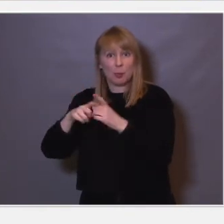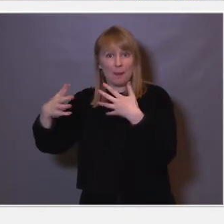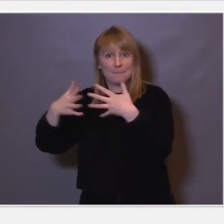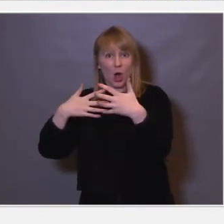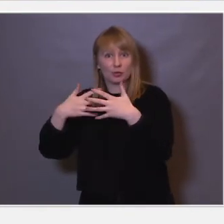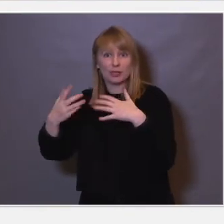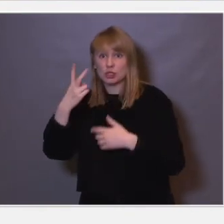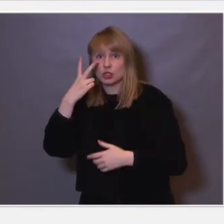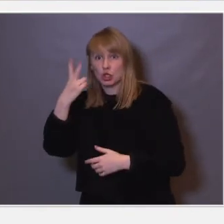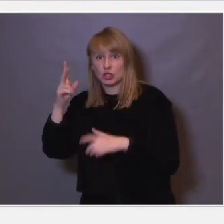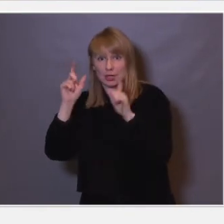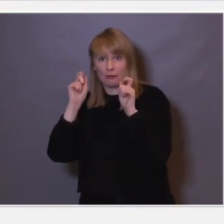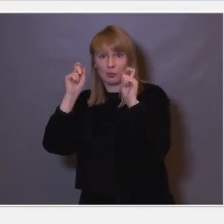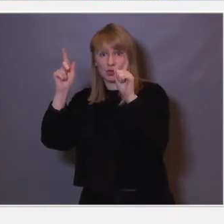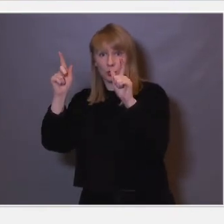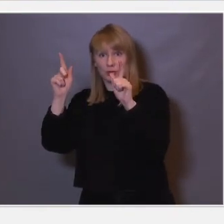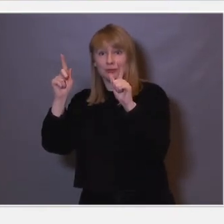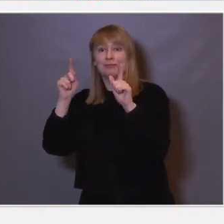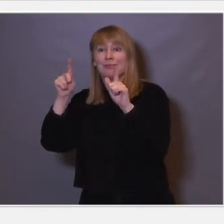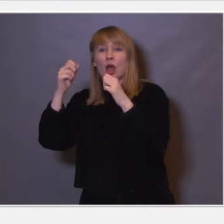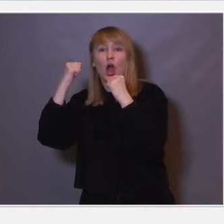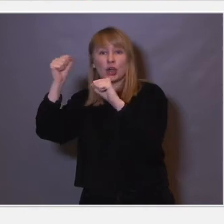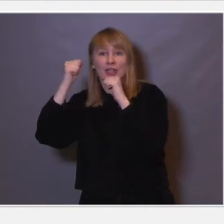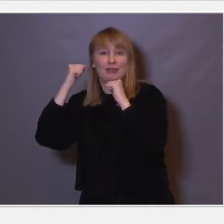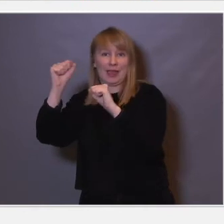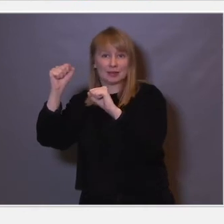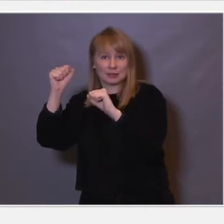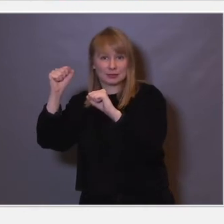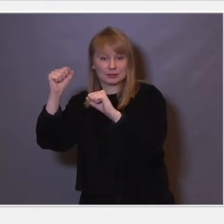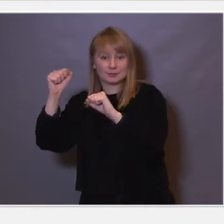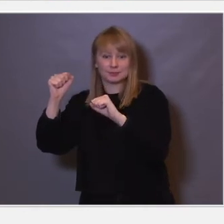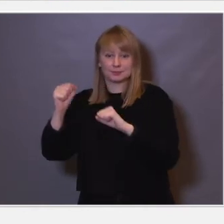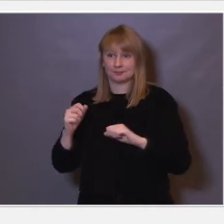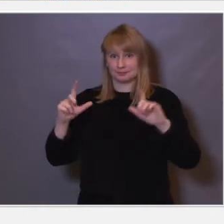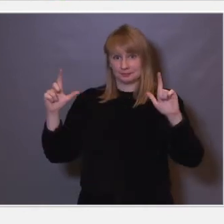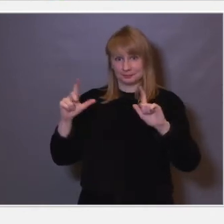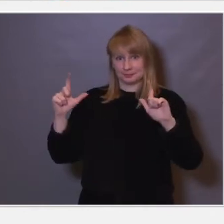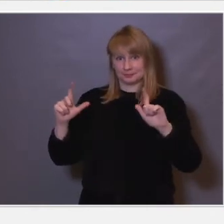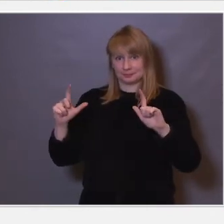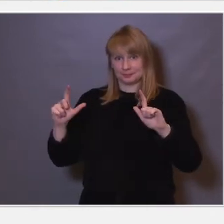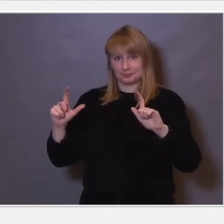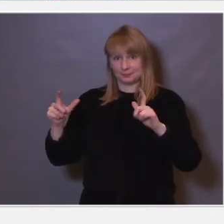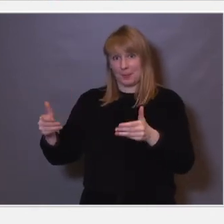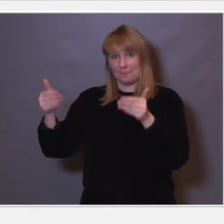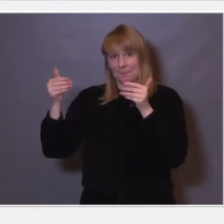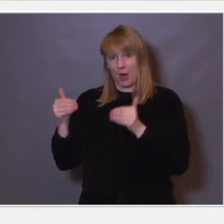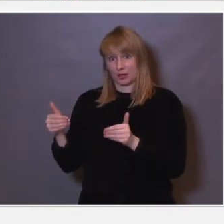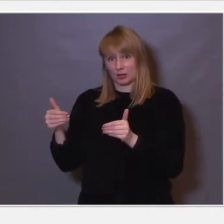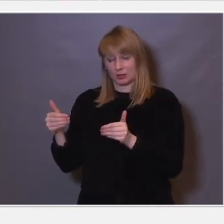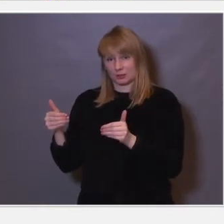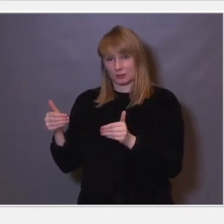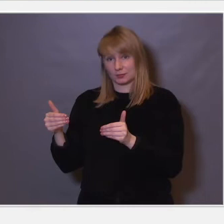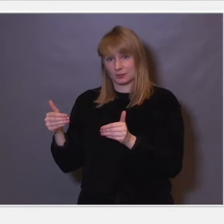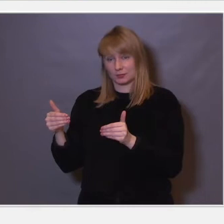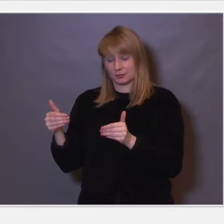synsinformasjon. Den blir aktivert. Så her ser du baksiden av hjernen til et menneske bakfra,